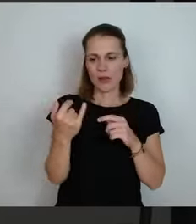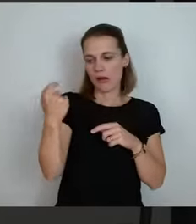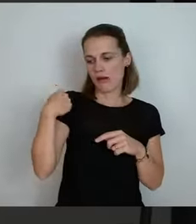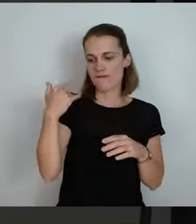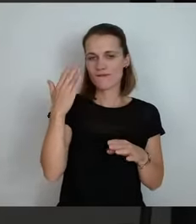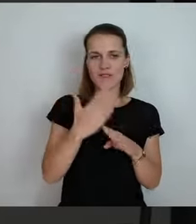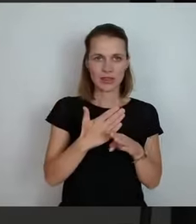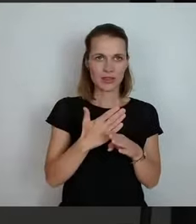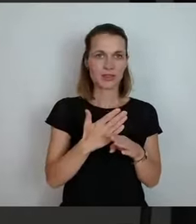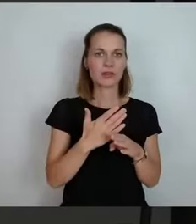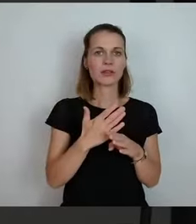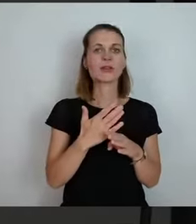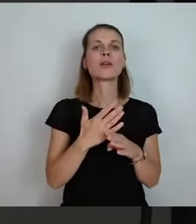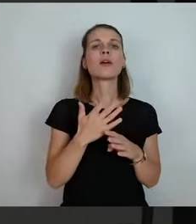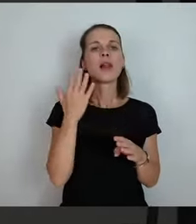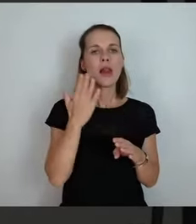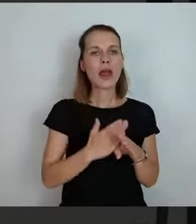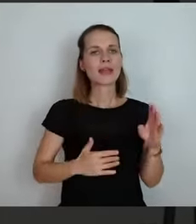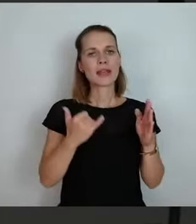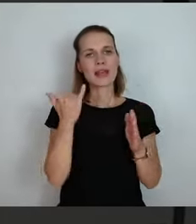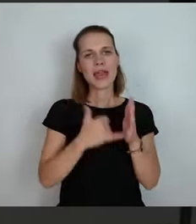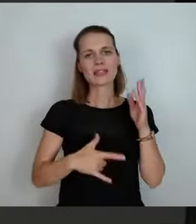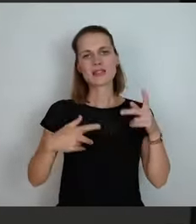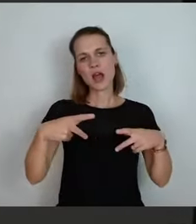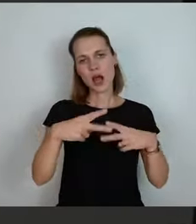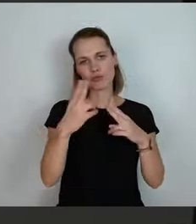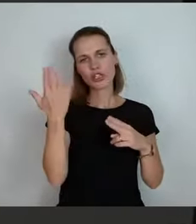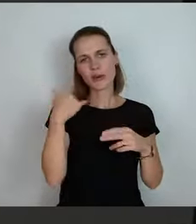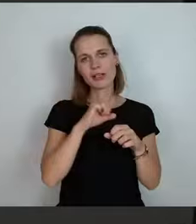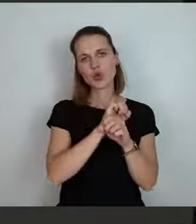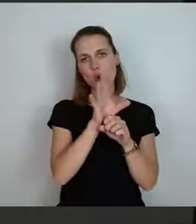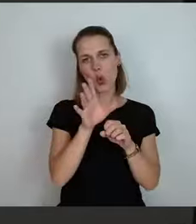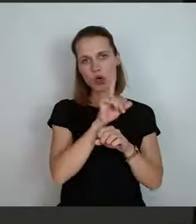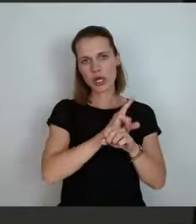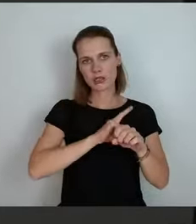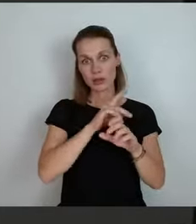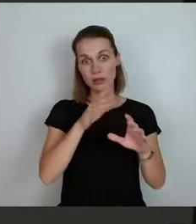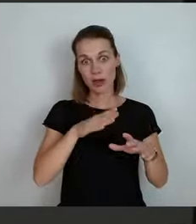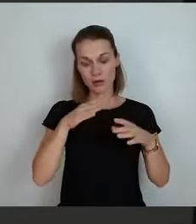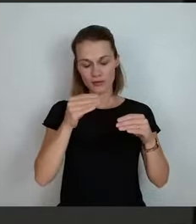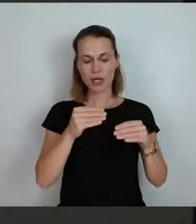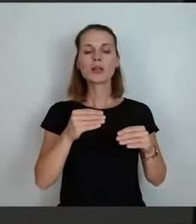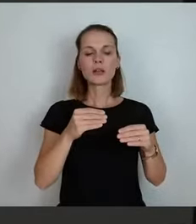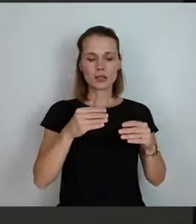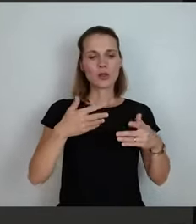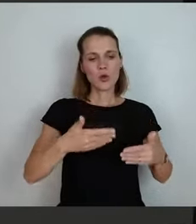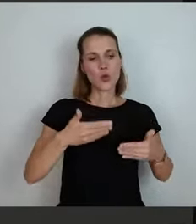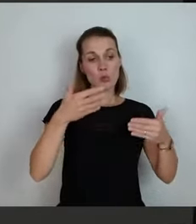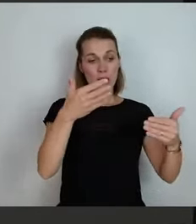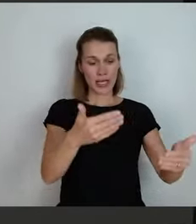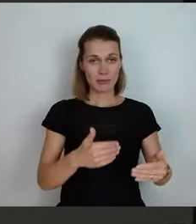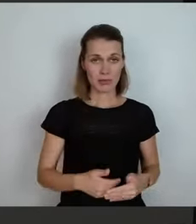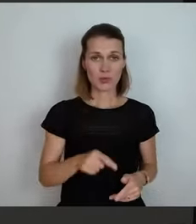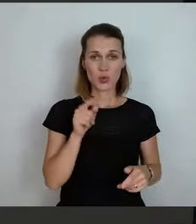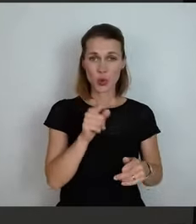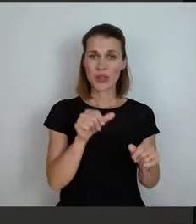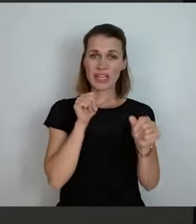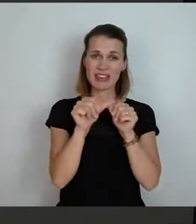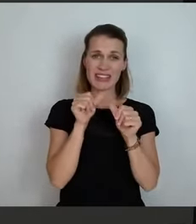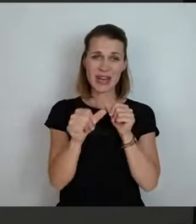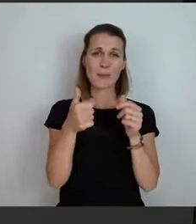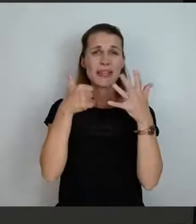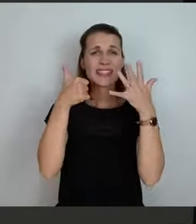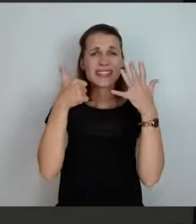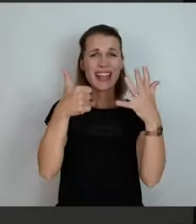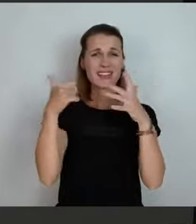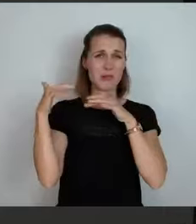Übergabe des letzten Abschnittes gemacht, unter mehr oder weniger guten Corona-Bedingungen, dort haben wir knapp sechs Millionen investiert